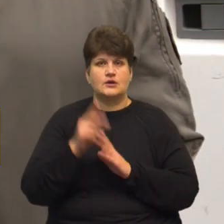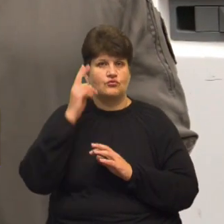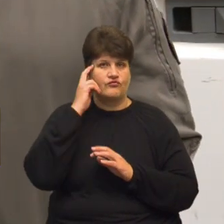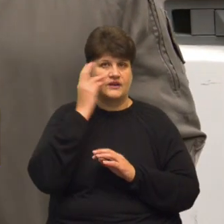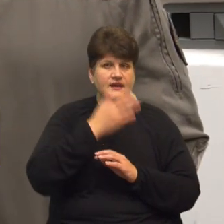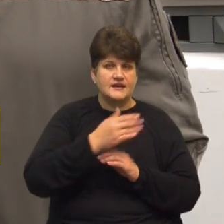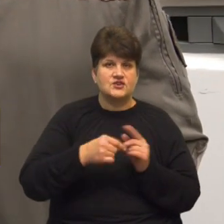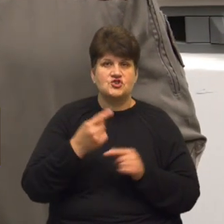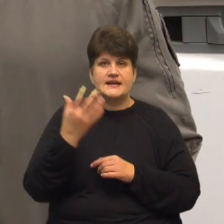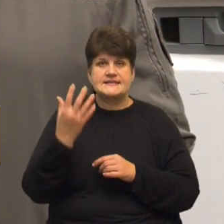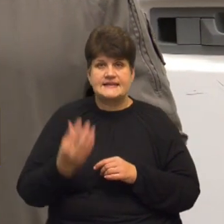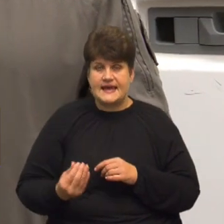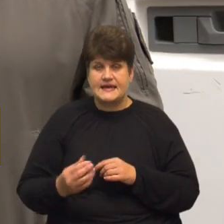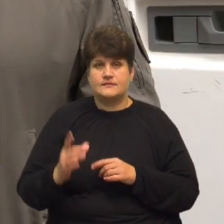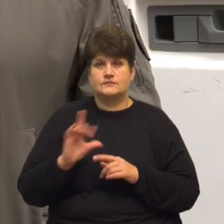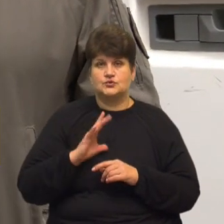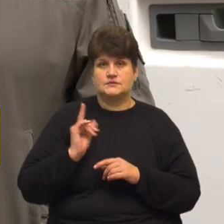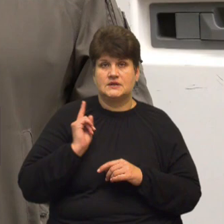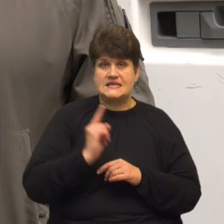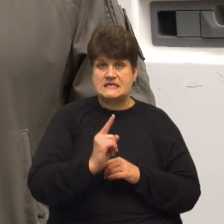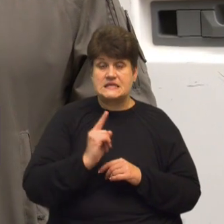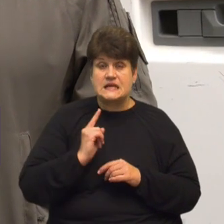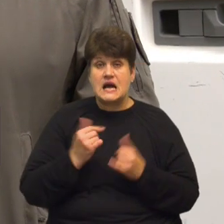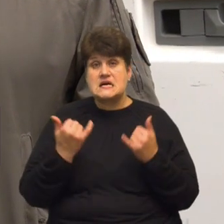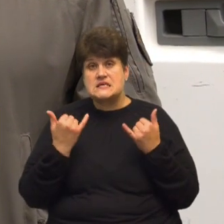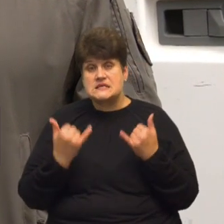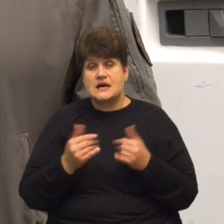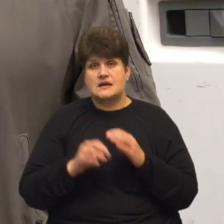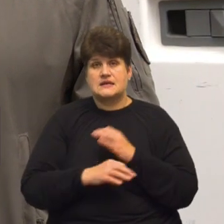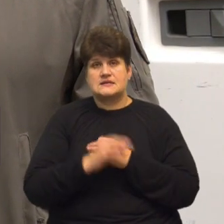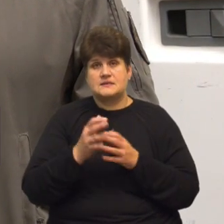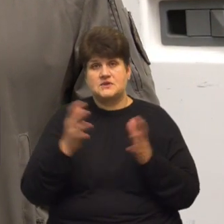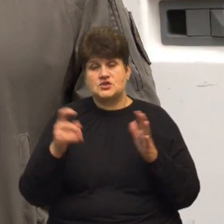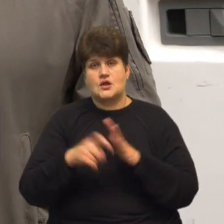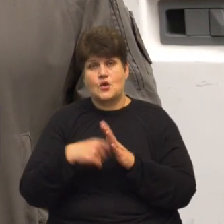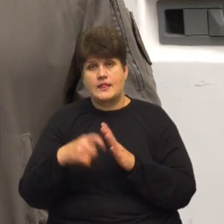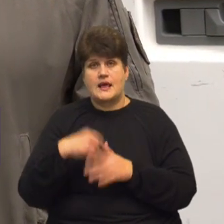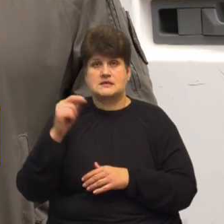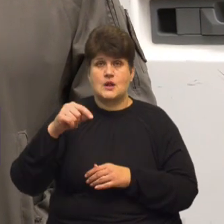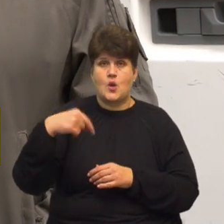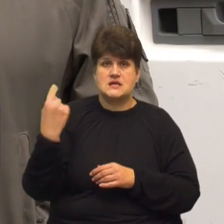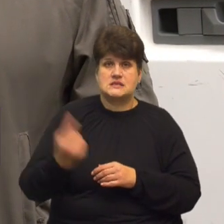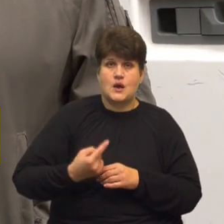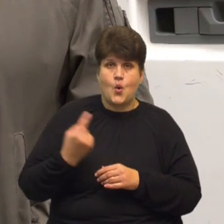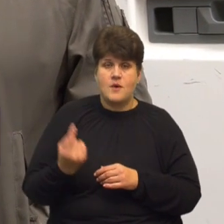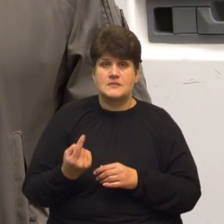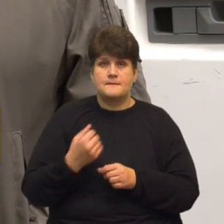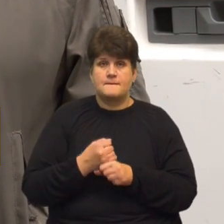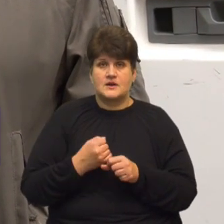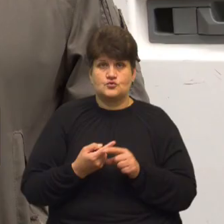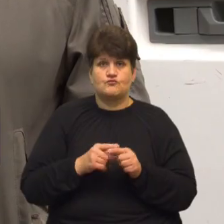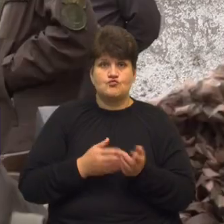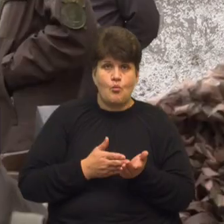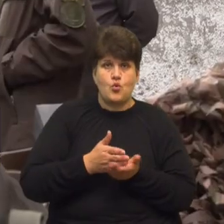через день їздили. А зараз на схід більше Донецька, Луганська область працюємо в цьому